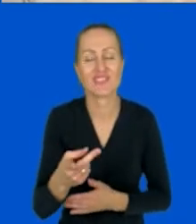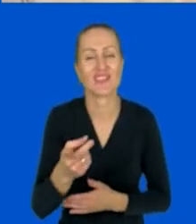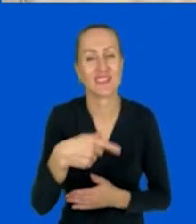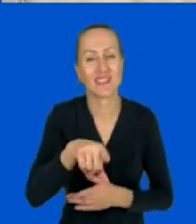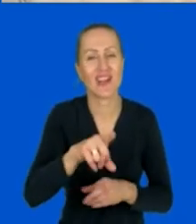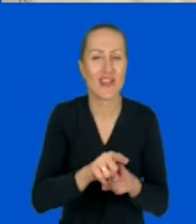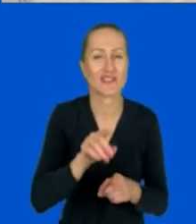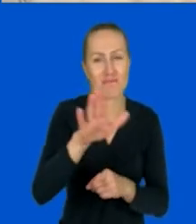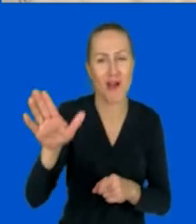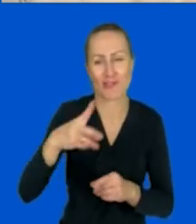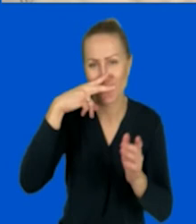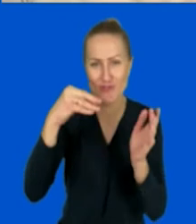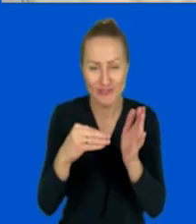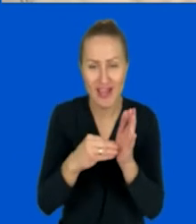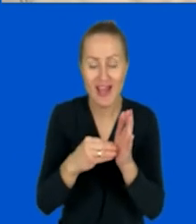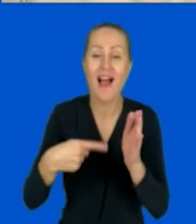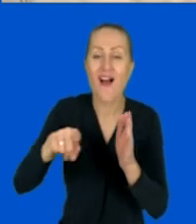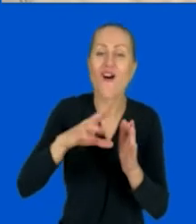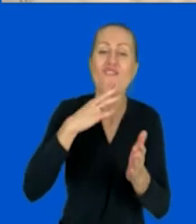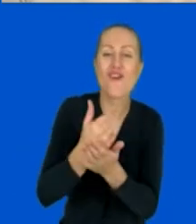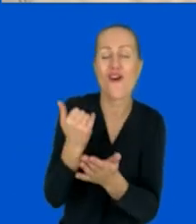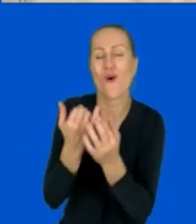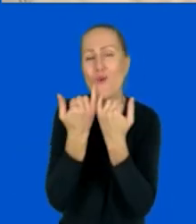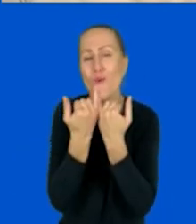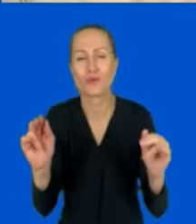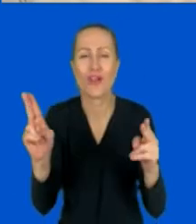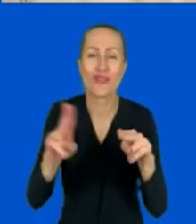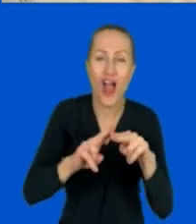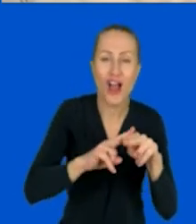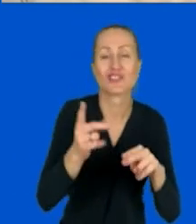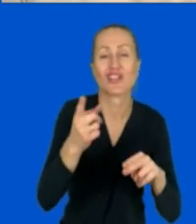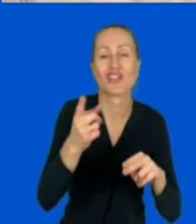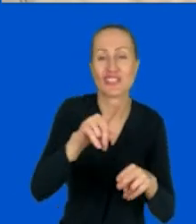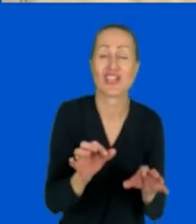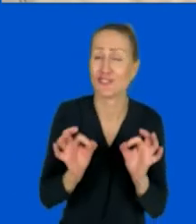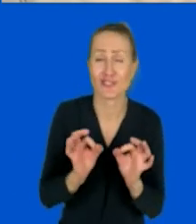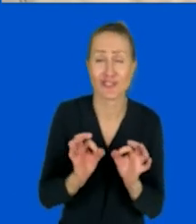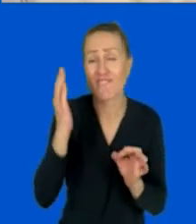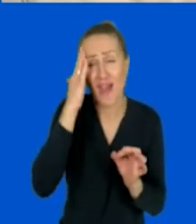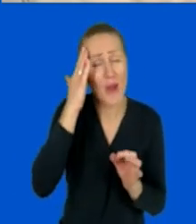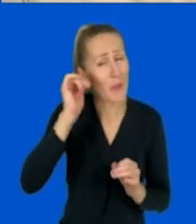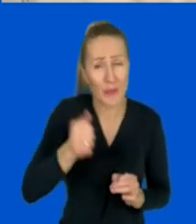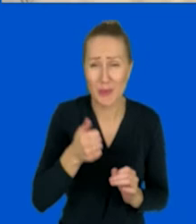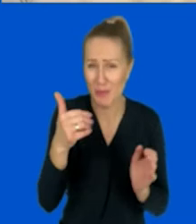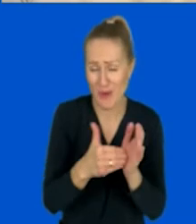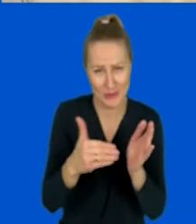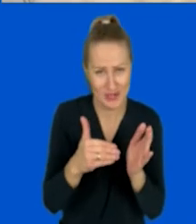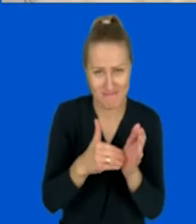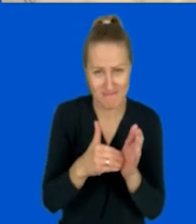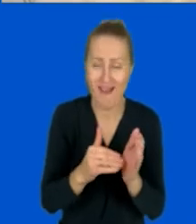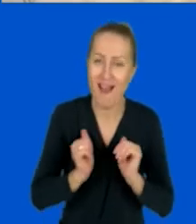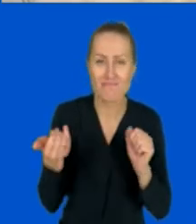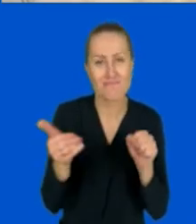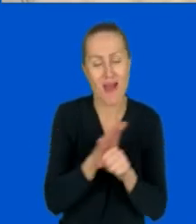doświadczenie, żonglowanie narzędziami jest w dzisiejszych czasach niezbędne, żeby móc aktywnie